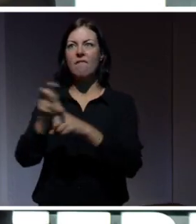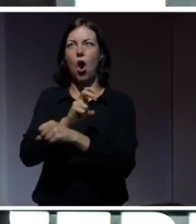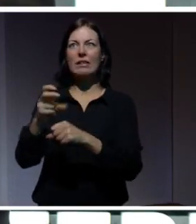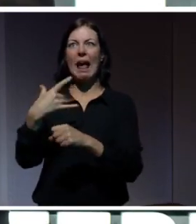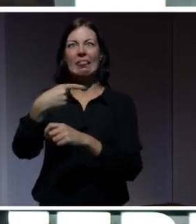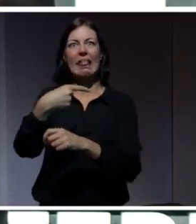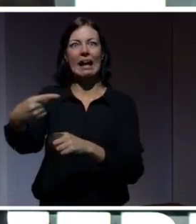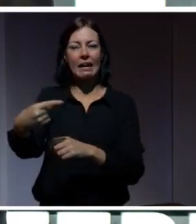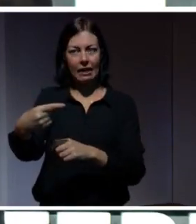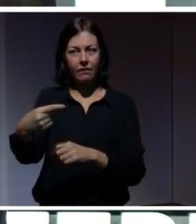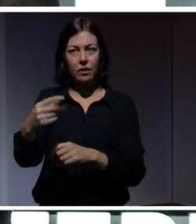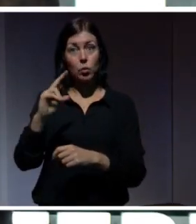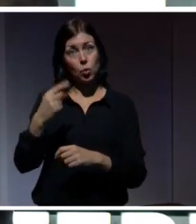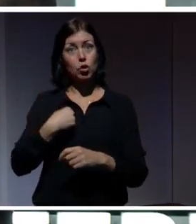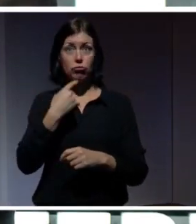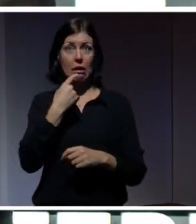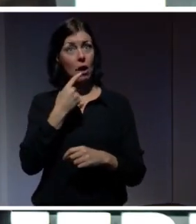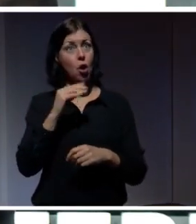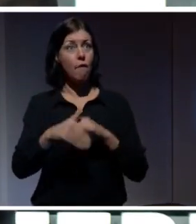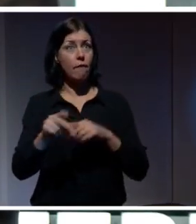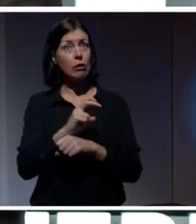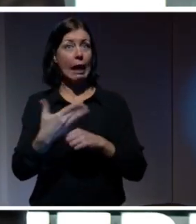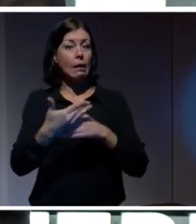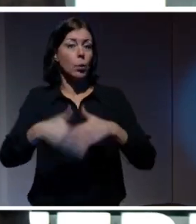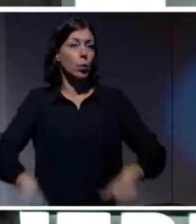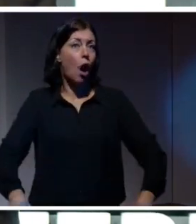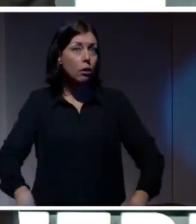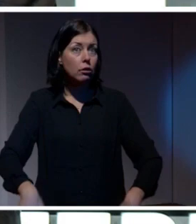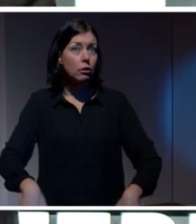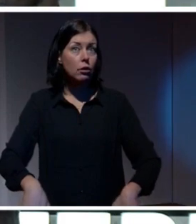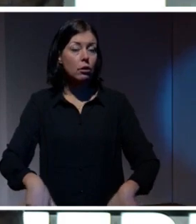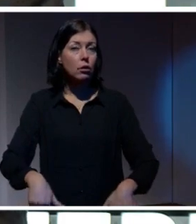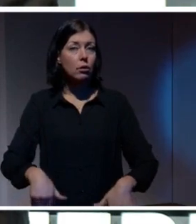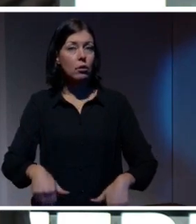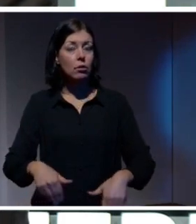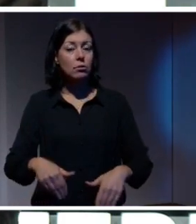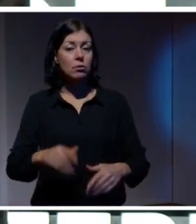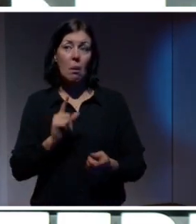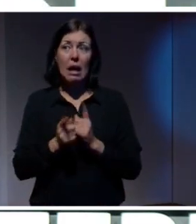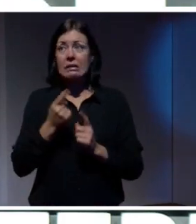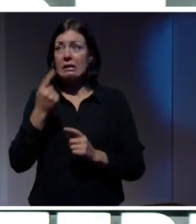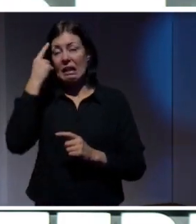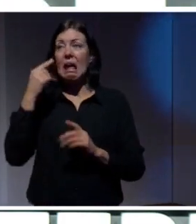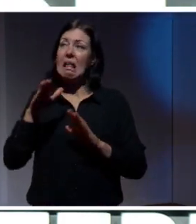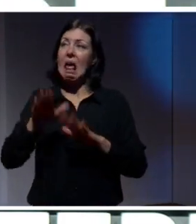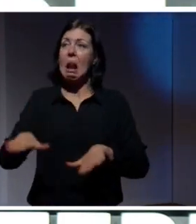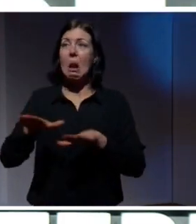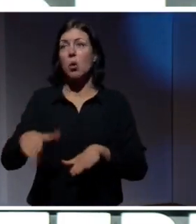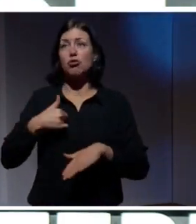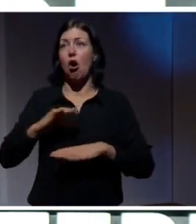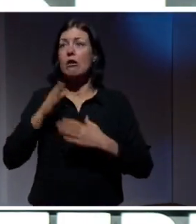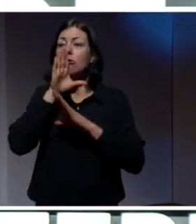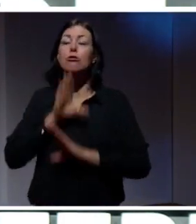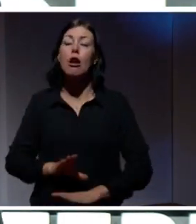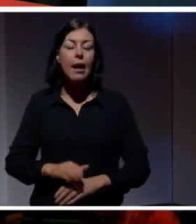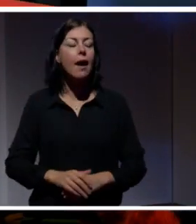introducerade jag övervakning som någonting neutralt. det kan ju vara också så att man vill övervakade, men det är lugnt, för jag har inget att dölja.